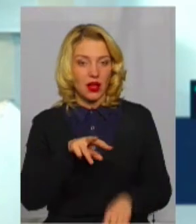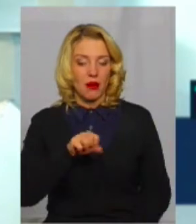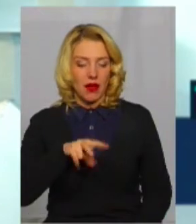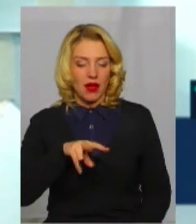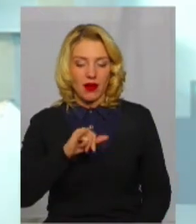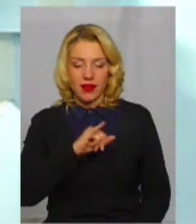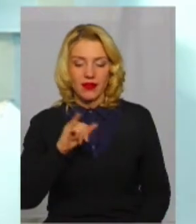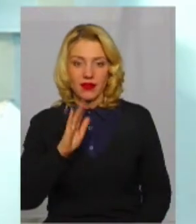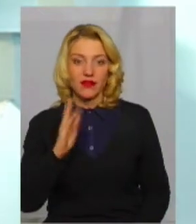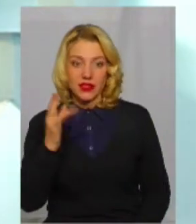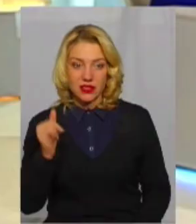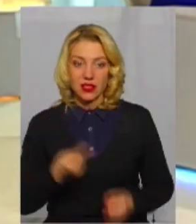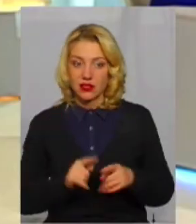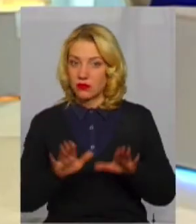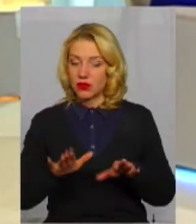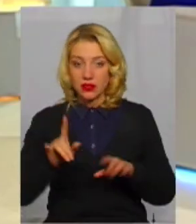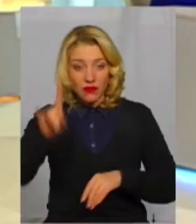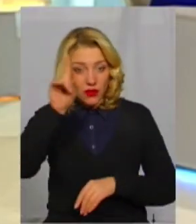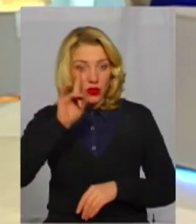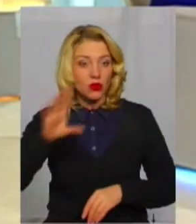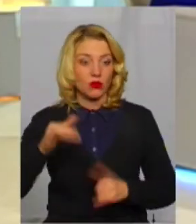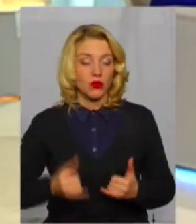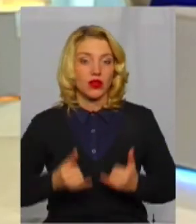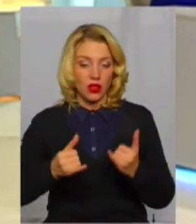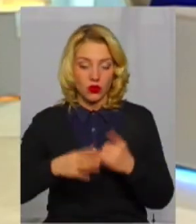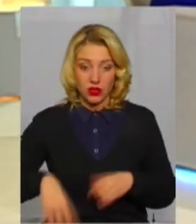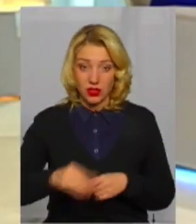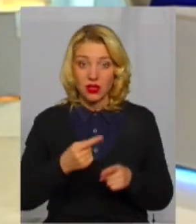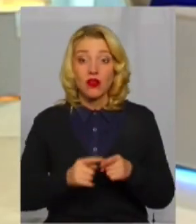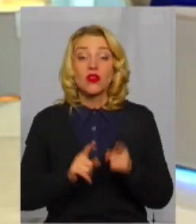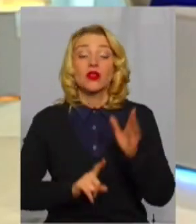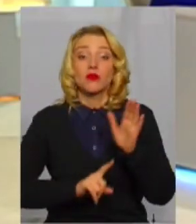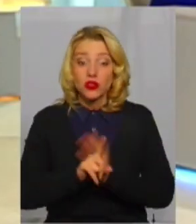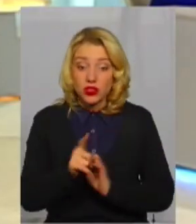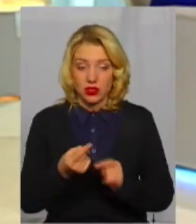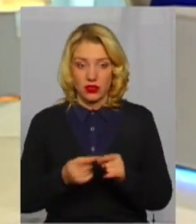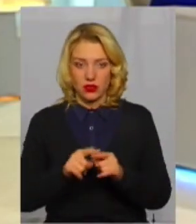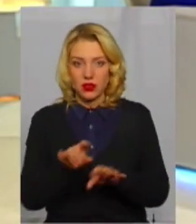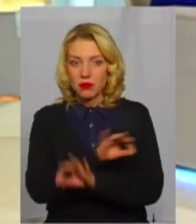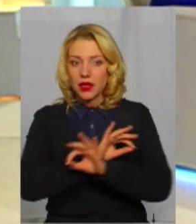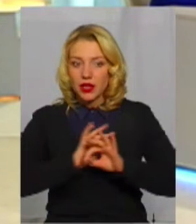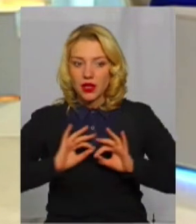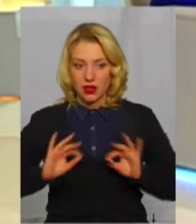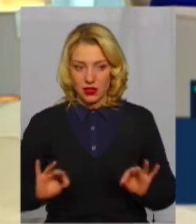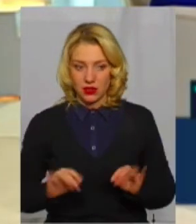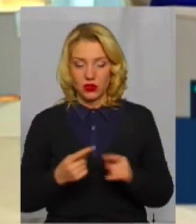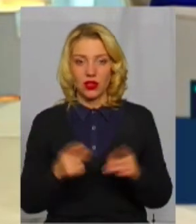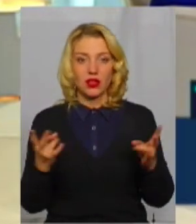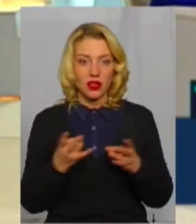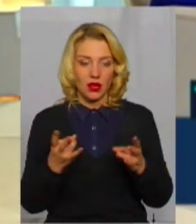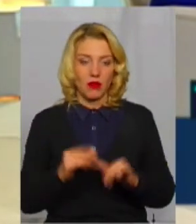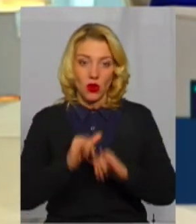Маліївці, місцина відома, от з цього і починати. Тобто, це прекрасно, і його тільки